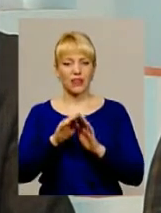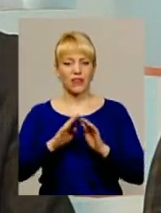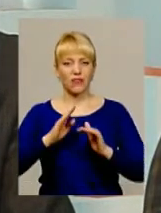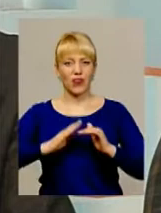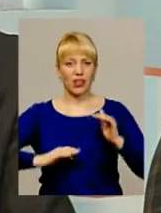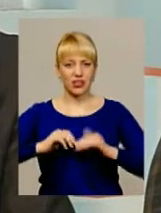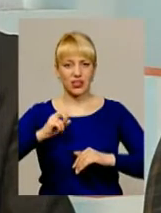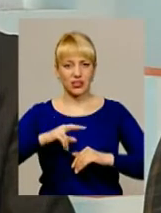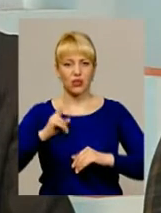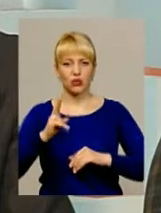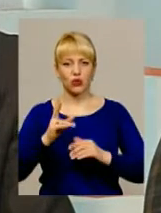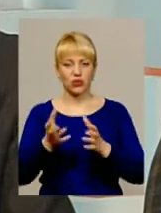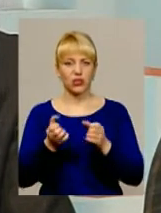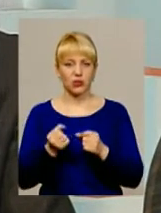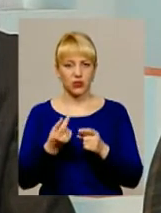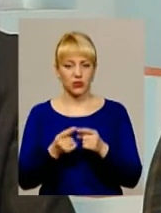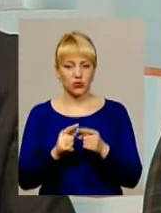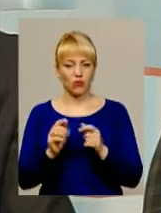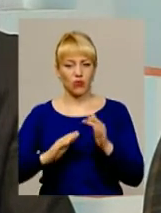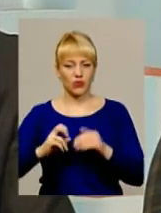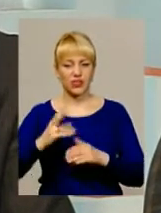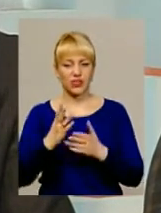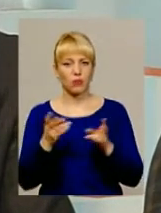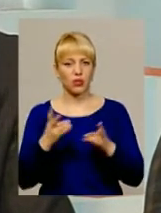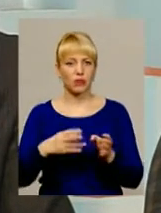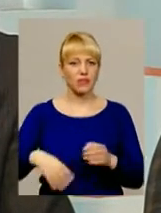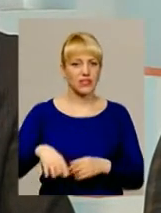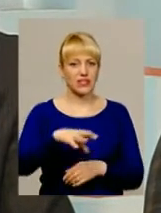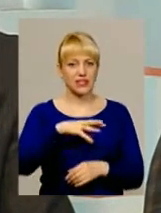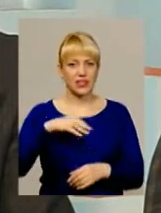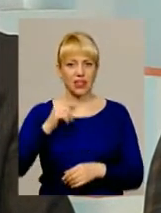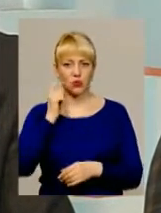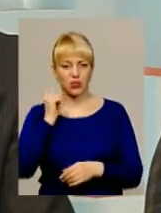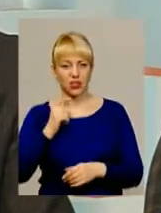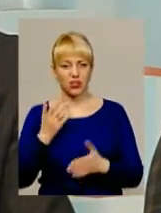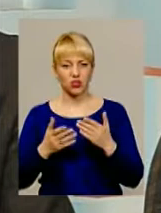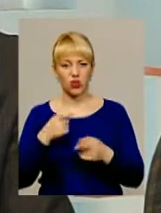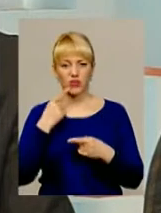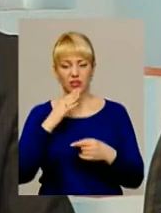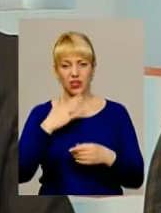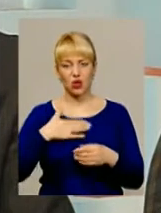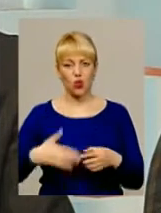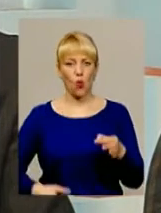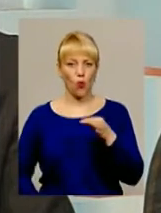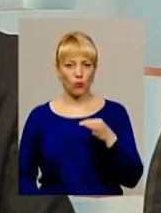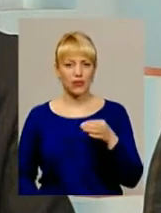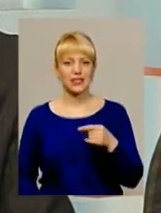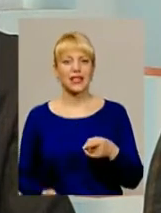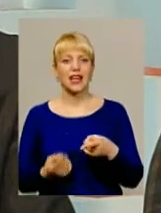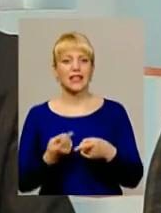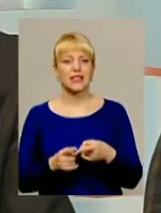робітниках, які отримали ці професії, є потреба у всій Україні. Якщо говорити про нашу область, то це